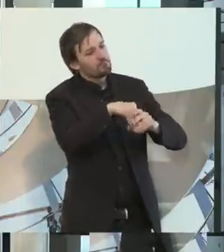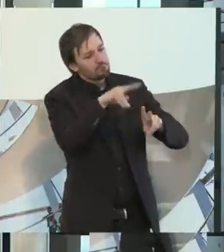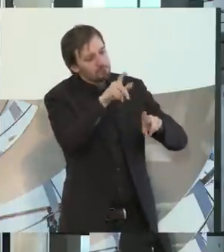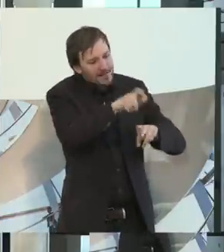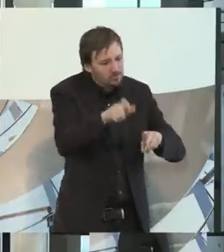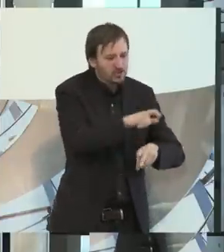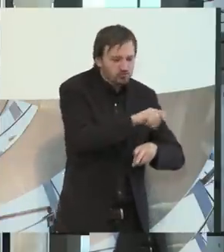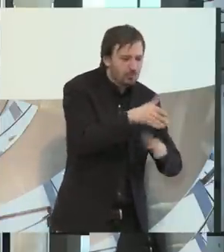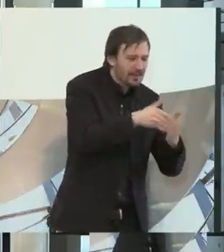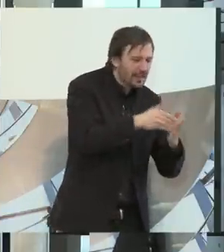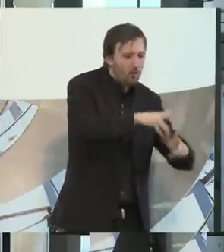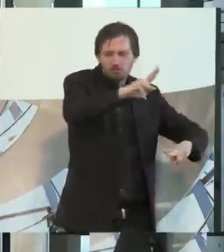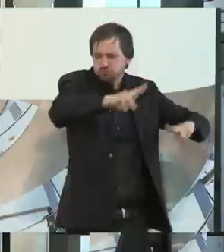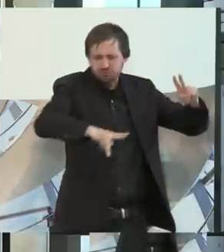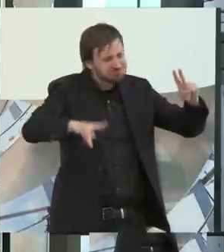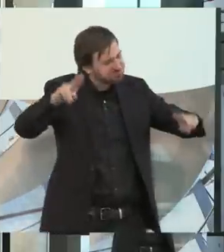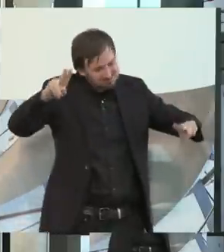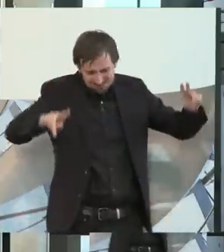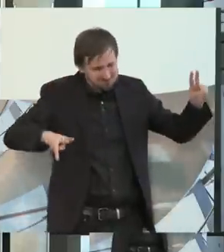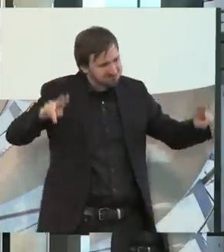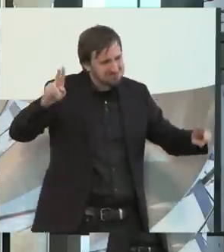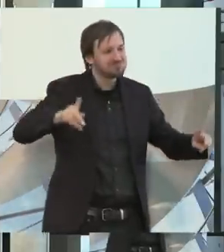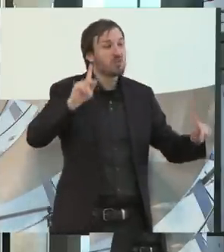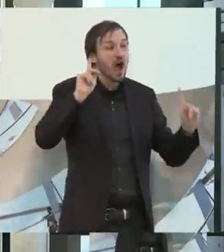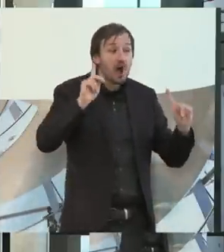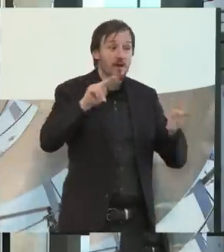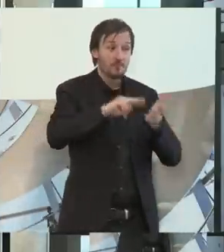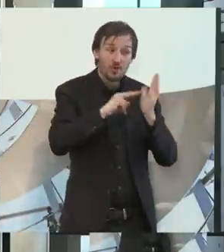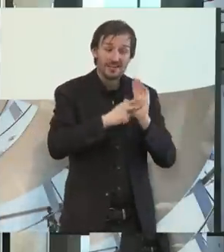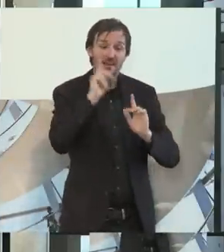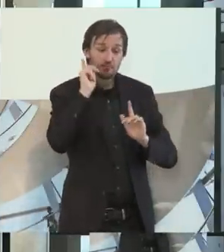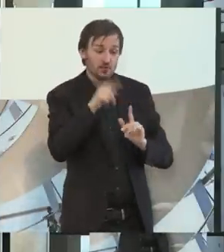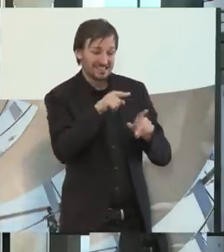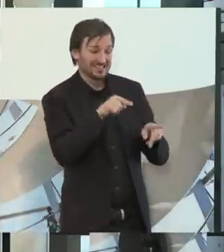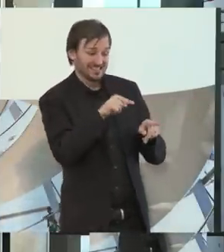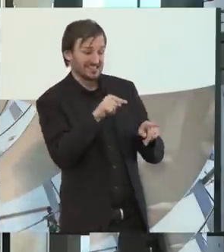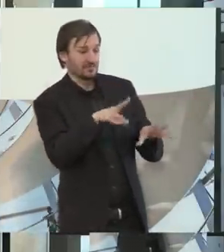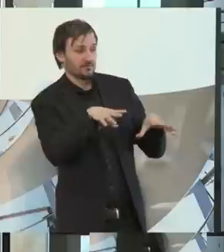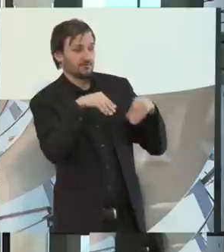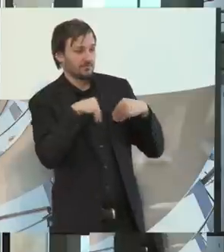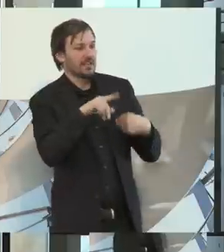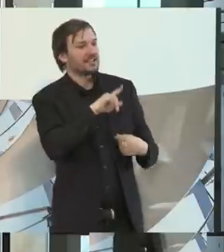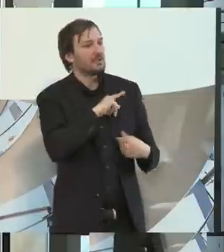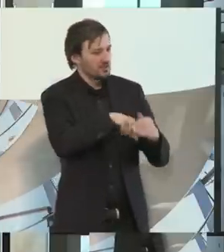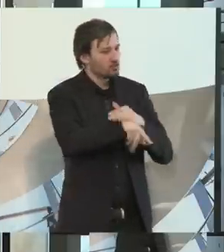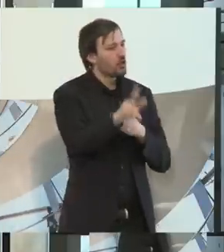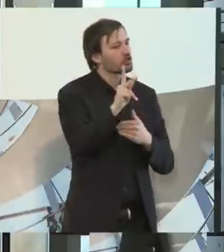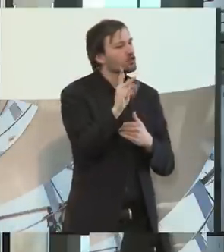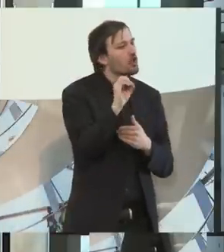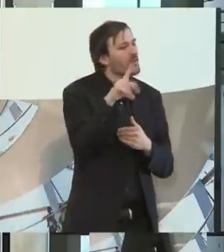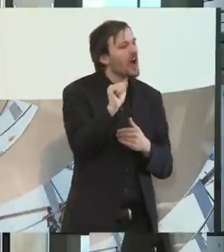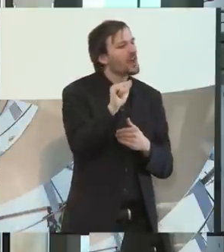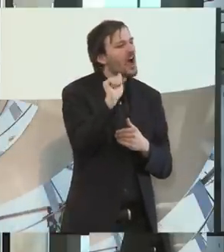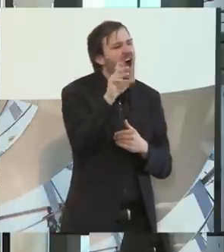vorliegen, die Politik auch abzielen. Ich bin jetzt zwar mit der Konkurrenz-Adenauer-Stiftung in sehr